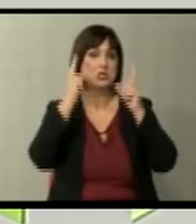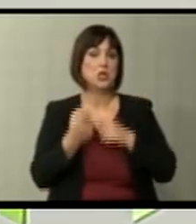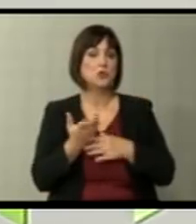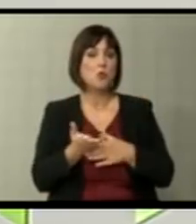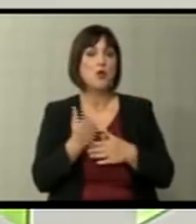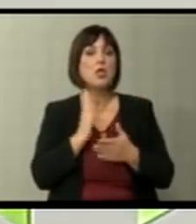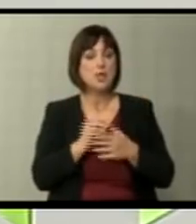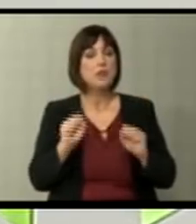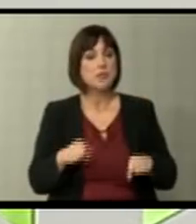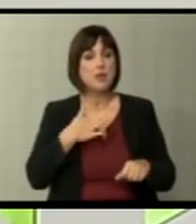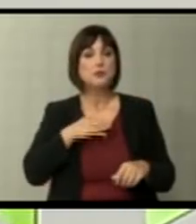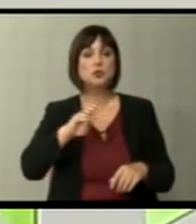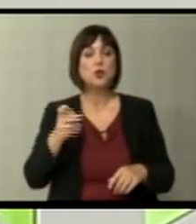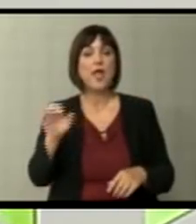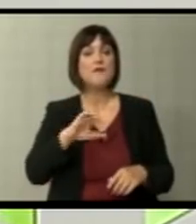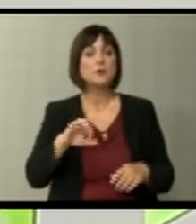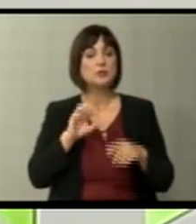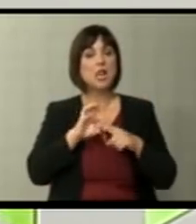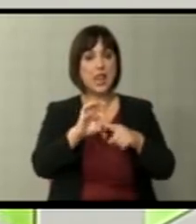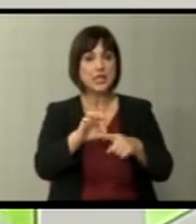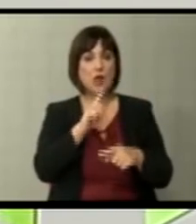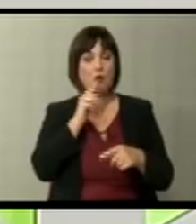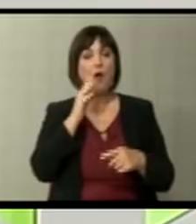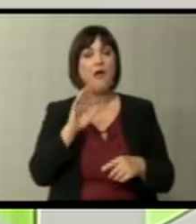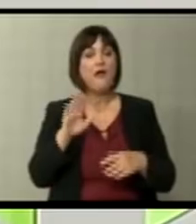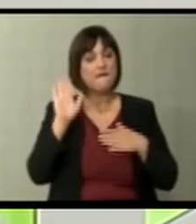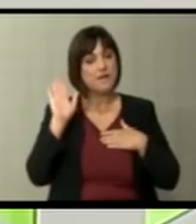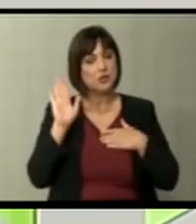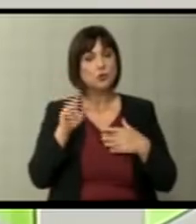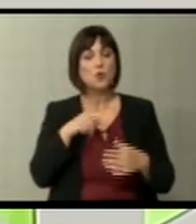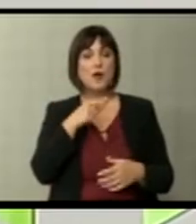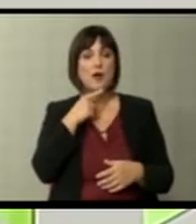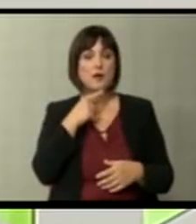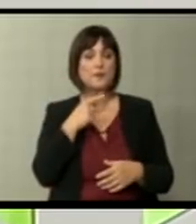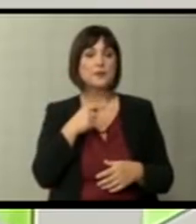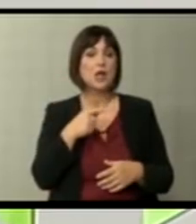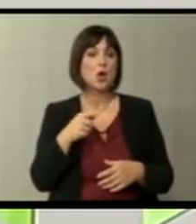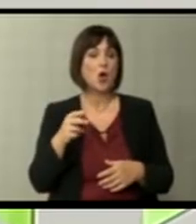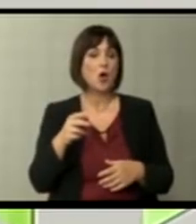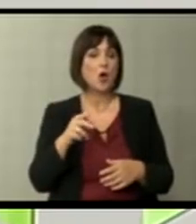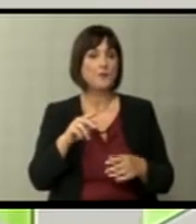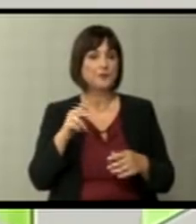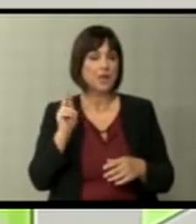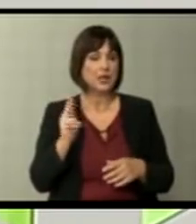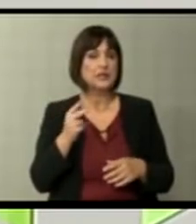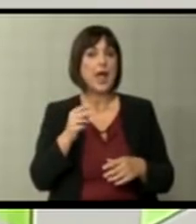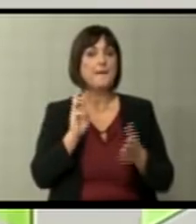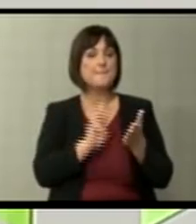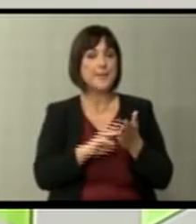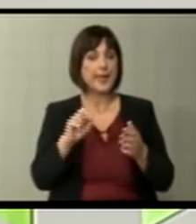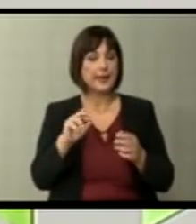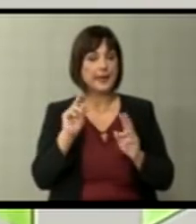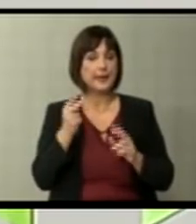иако, да, имаше други европски лидери, кои што ветува, како што беше канцеларката Меркел, членство во,